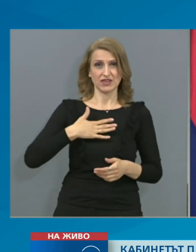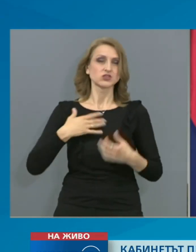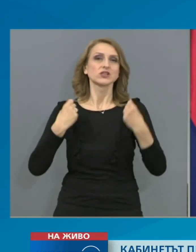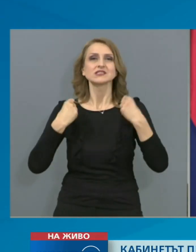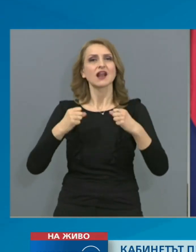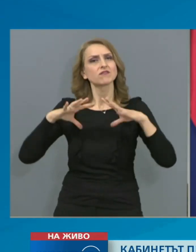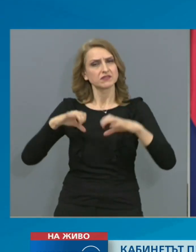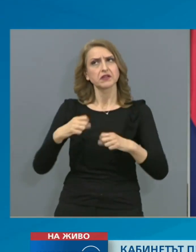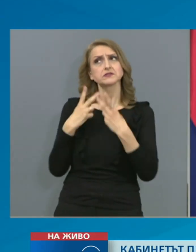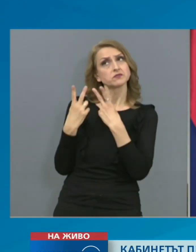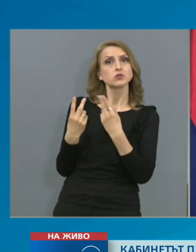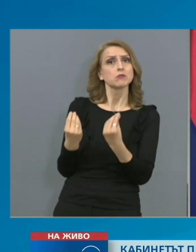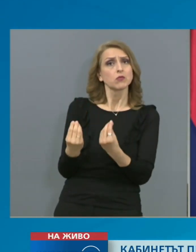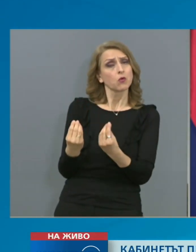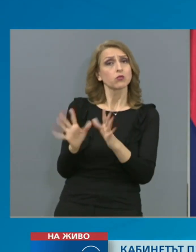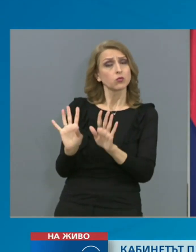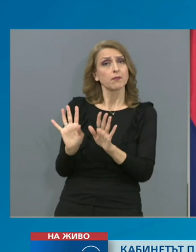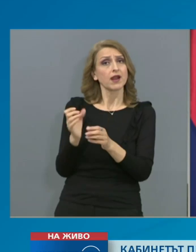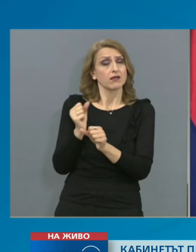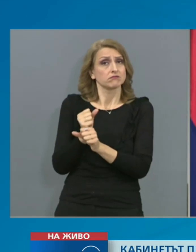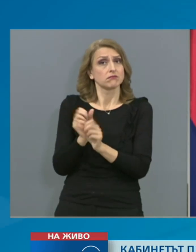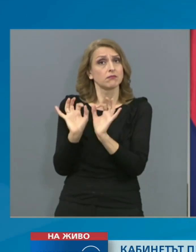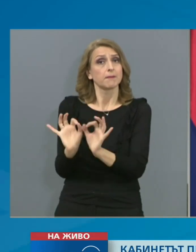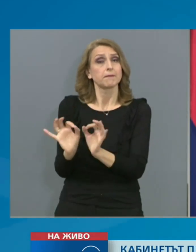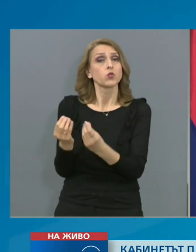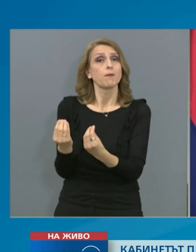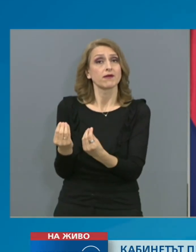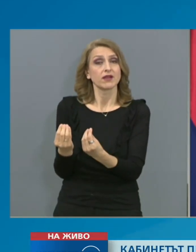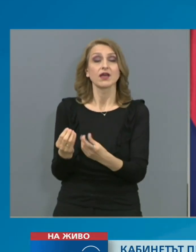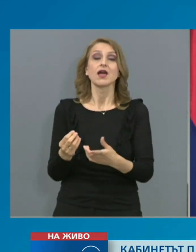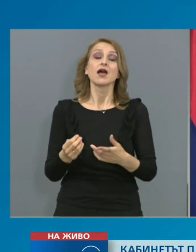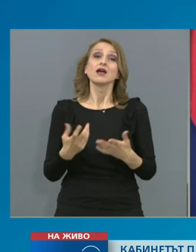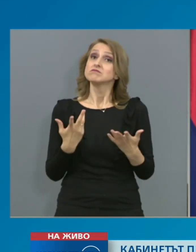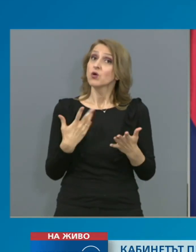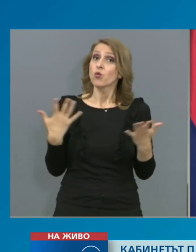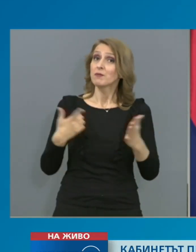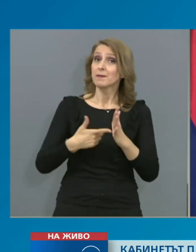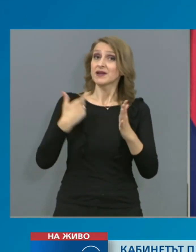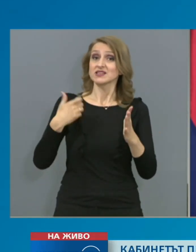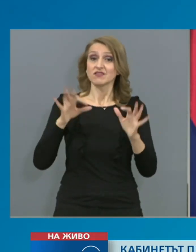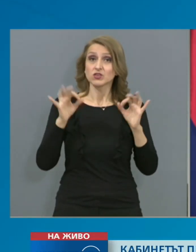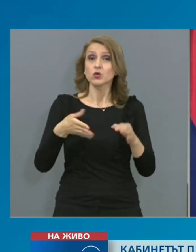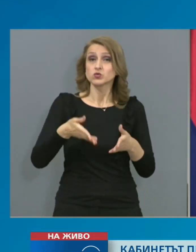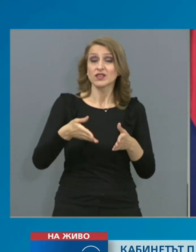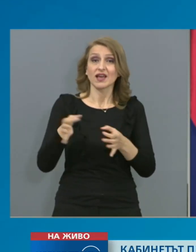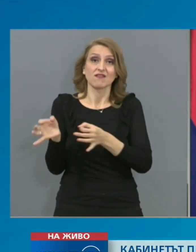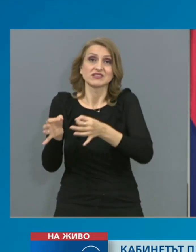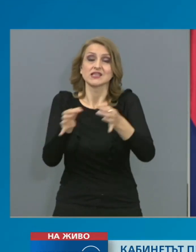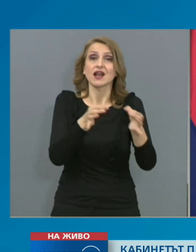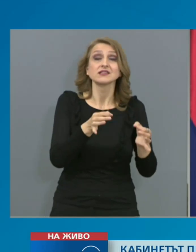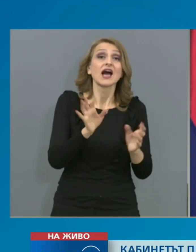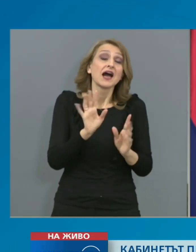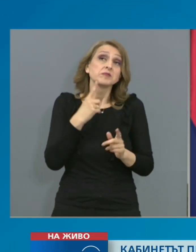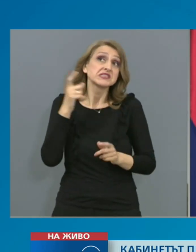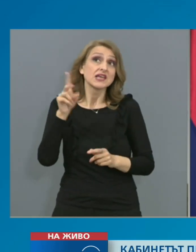предприемат е адекватно. В контекста на предизвикателството, точно този вид зараза. За Виена,